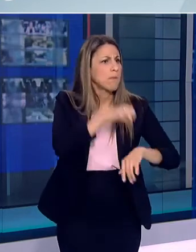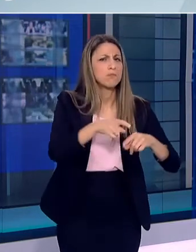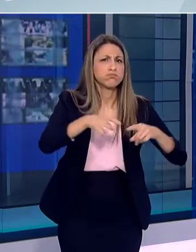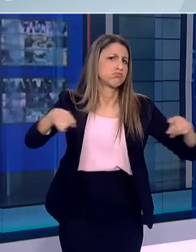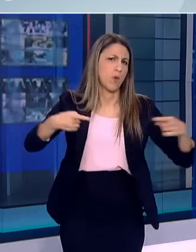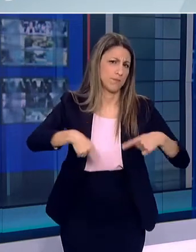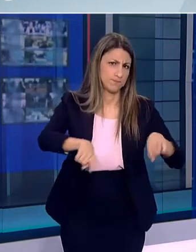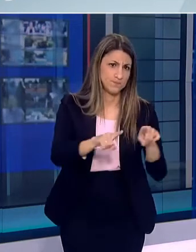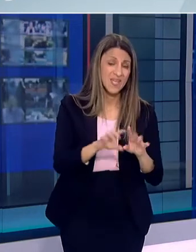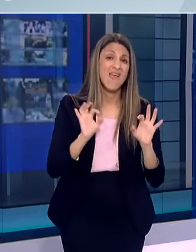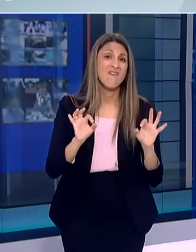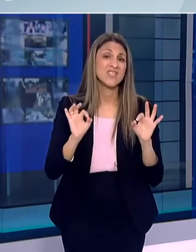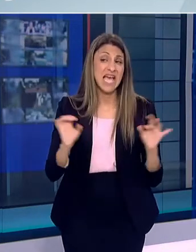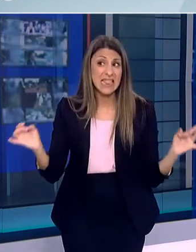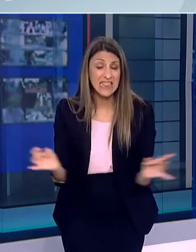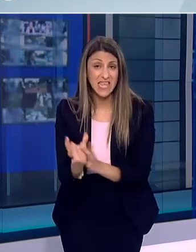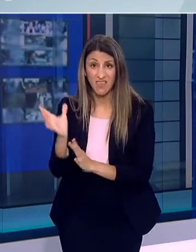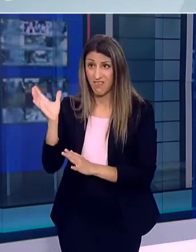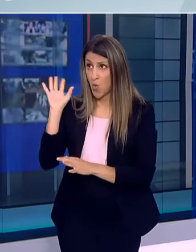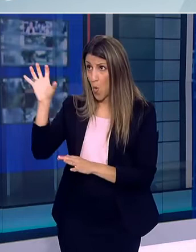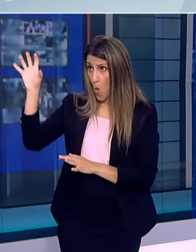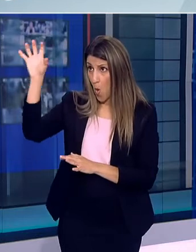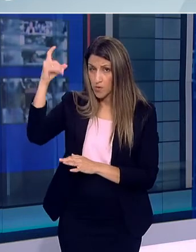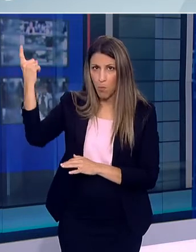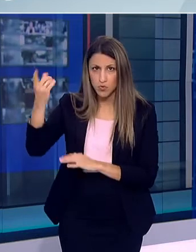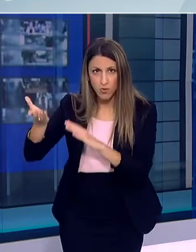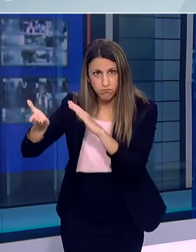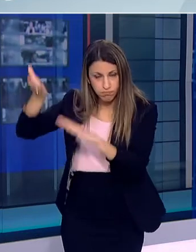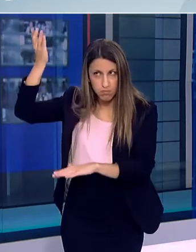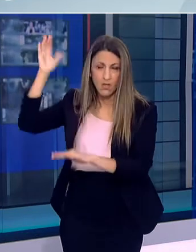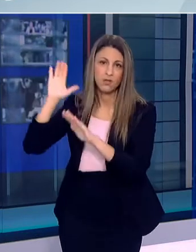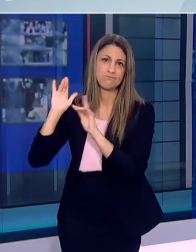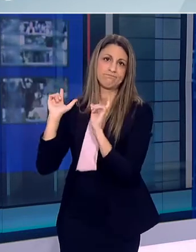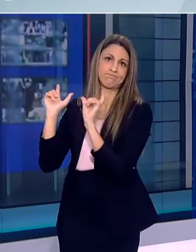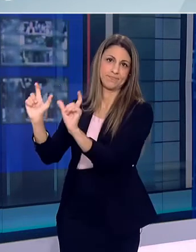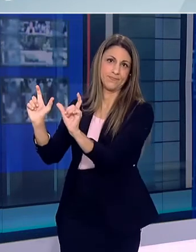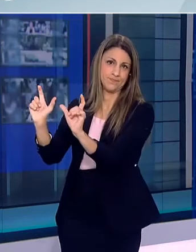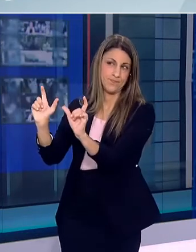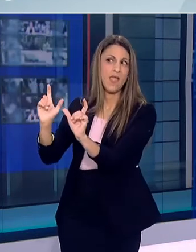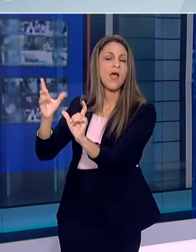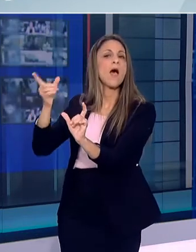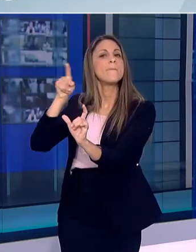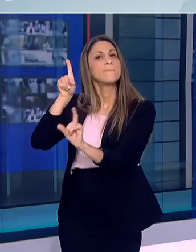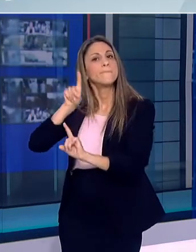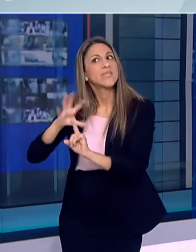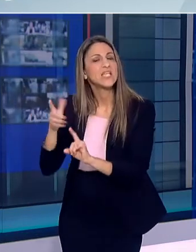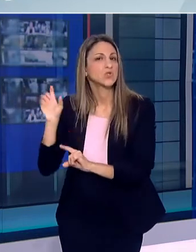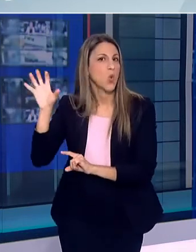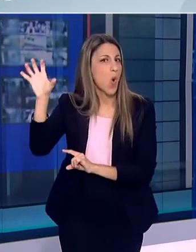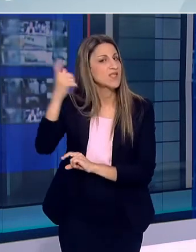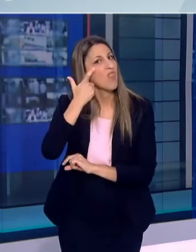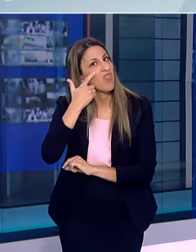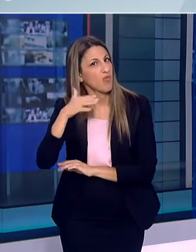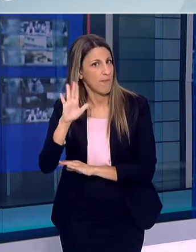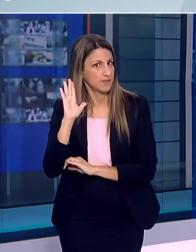απελευθέρωση θα εξαιρεθούν χώρες με αρνητικά επιδημιολογικά χαρακτηριστικά Οι χώρες που θα εξαιρεθούν θα ανακοινωθούν εγκαίρως και θα παρακολουθούν τα αναφορικά